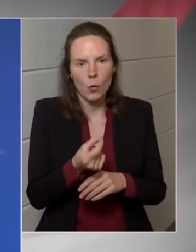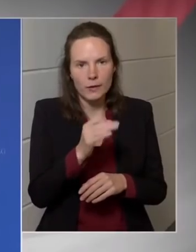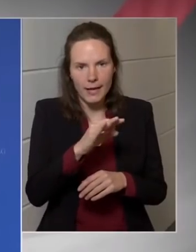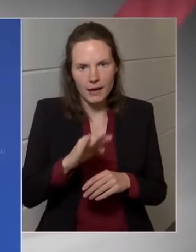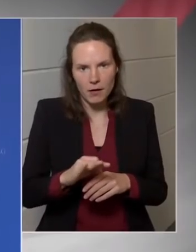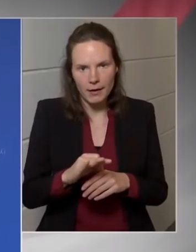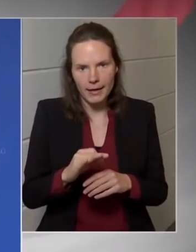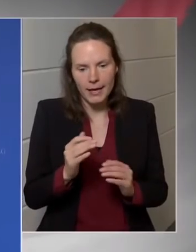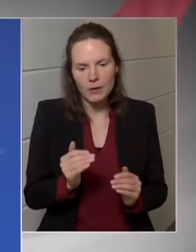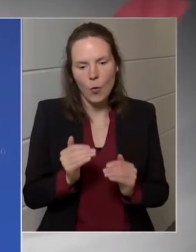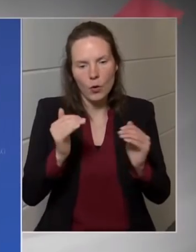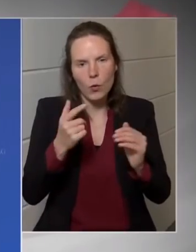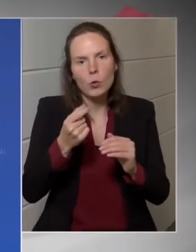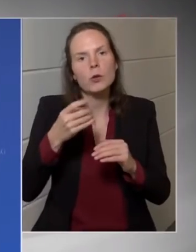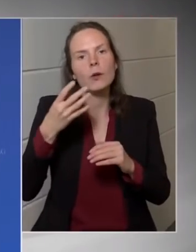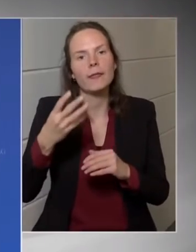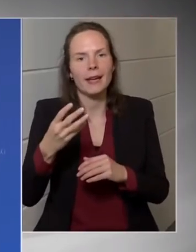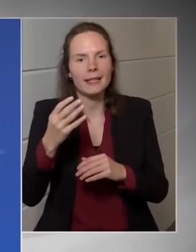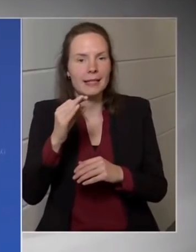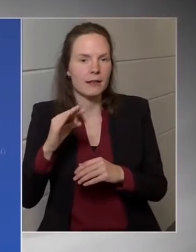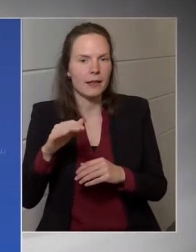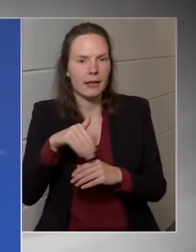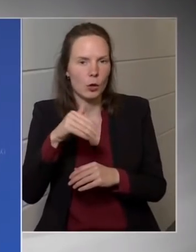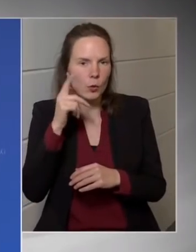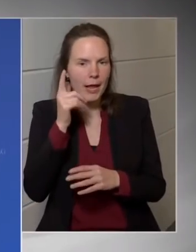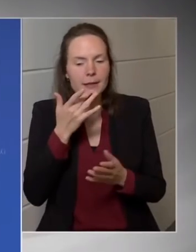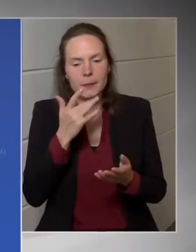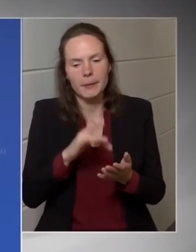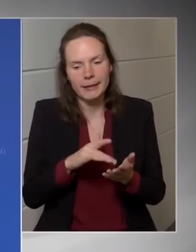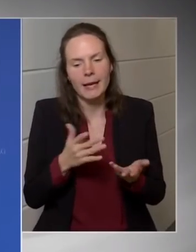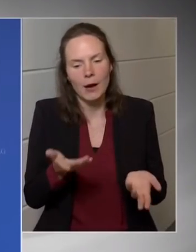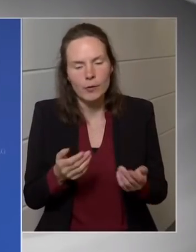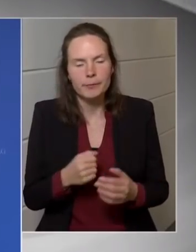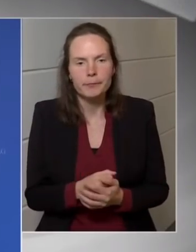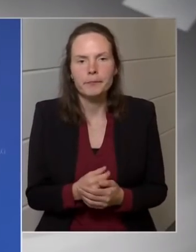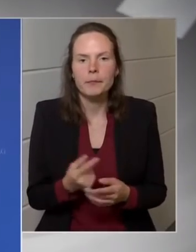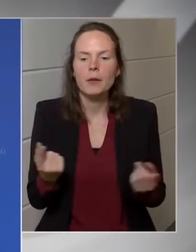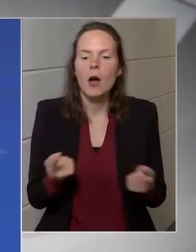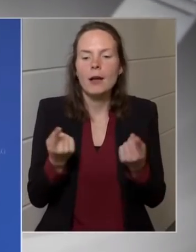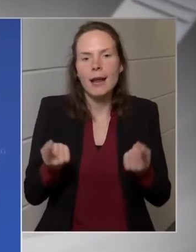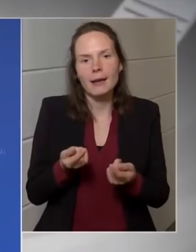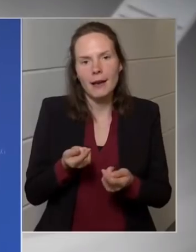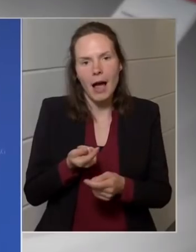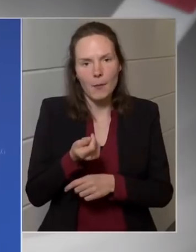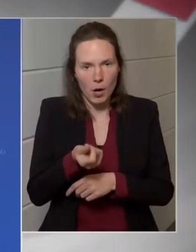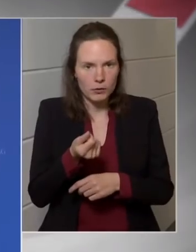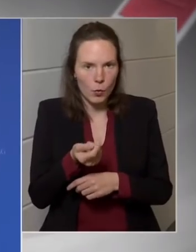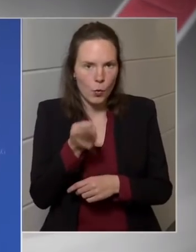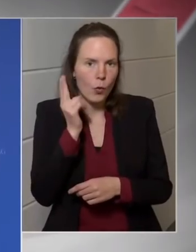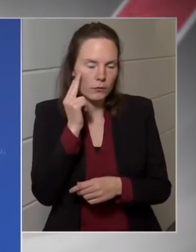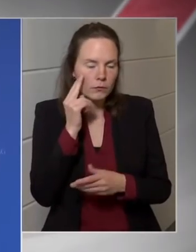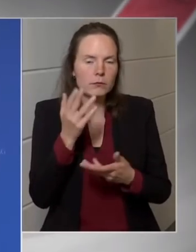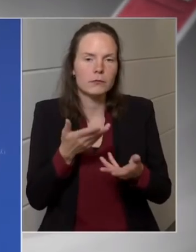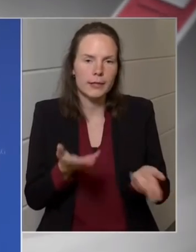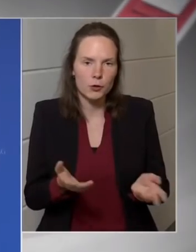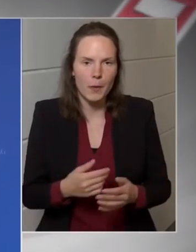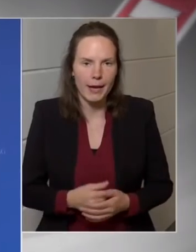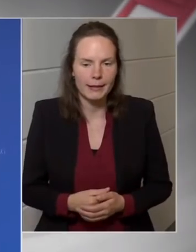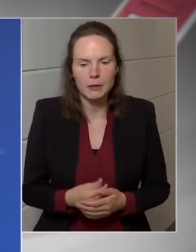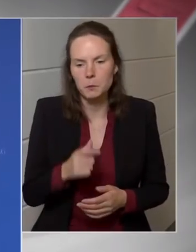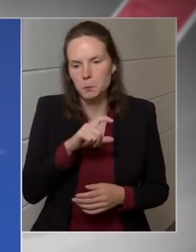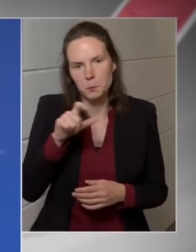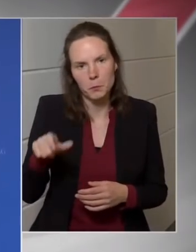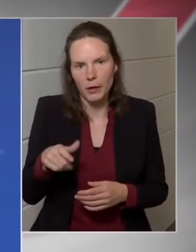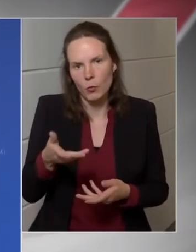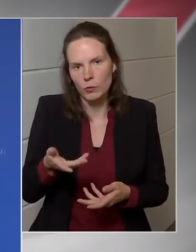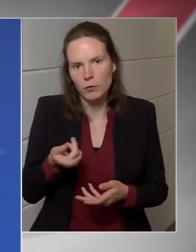%-ra fogjuk emelni, például a reklámadót pedig azt gondolom, hogy ismerik, tehát ez egy régi adó, ami,